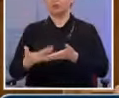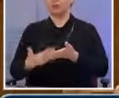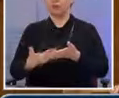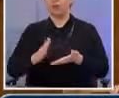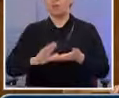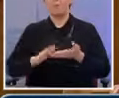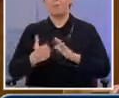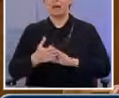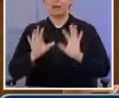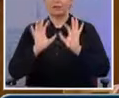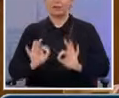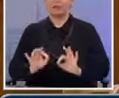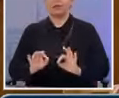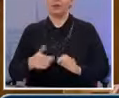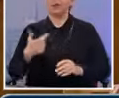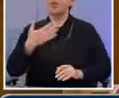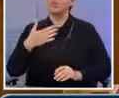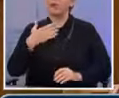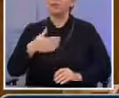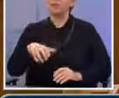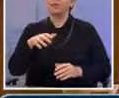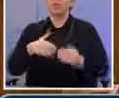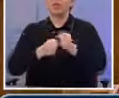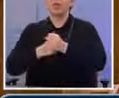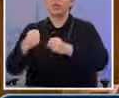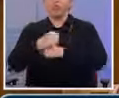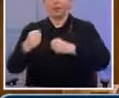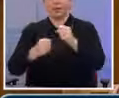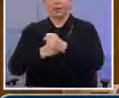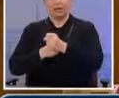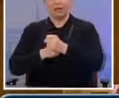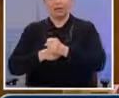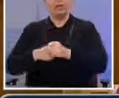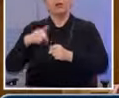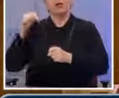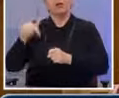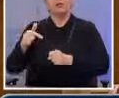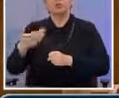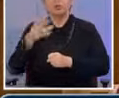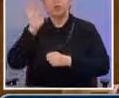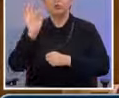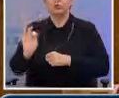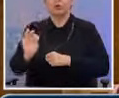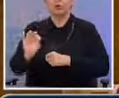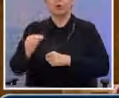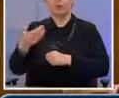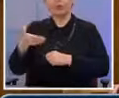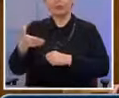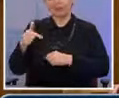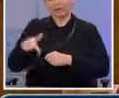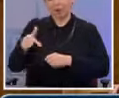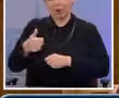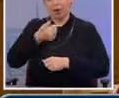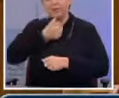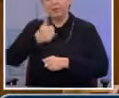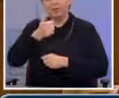τομές που θα αξιοποιήσουν τη δική τους προσπάθεια για να ζήσουν τα παιδιά τους καλύτερα. Μόνο